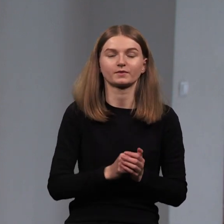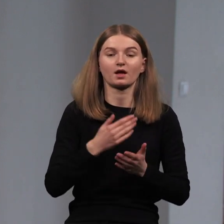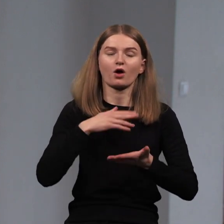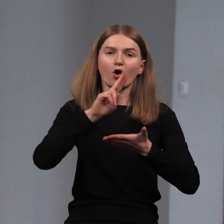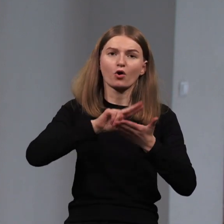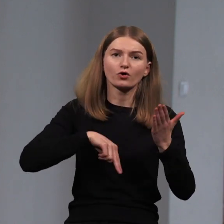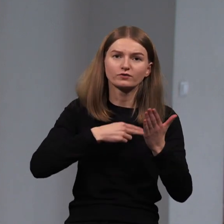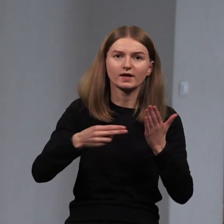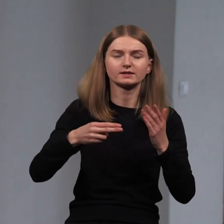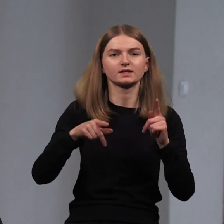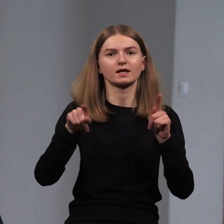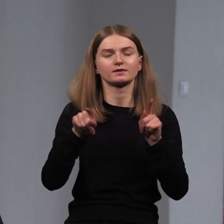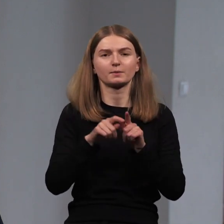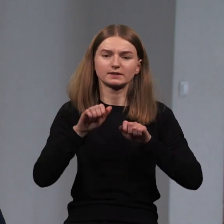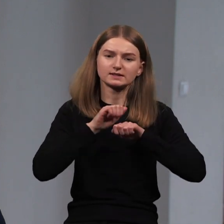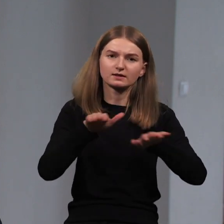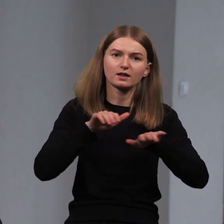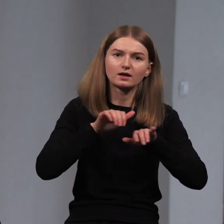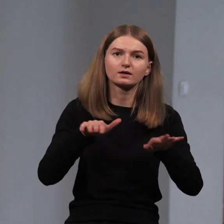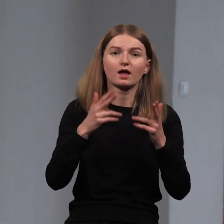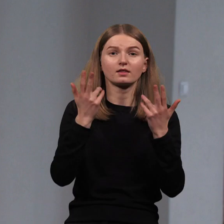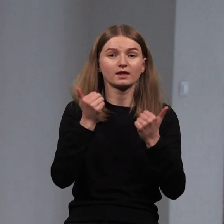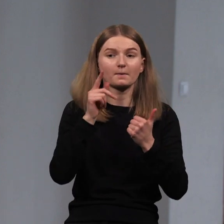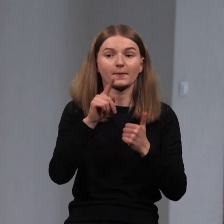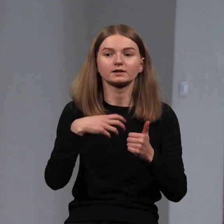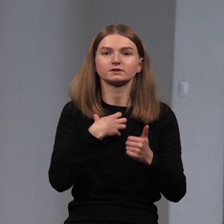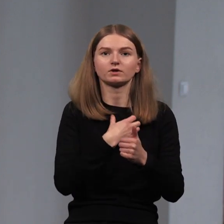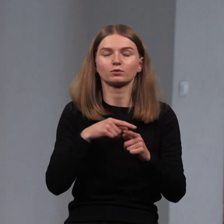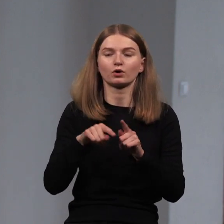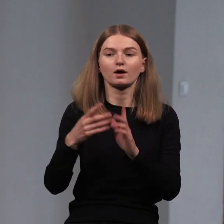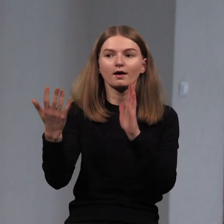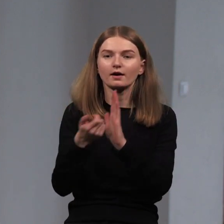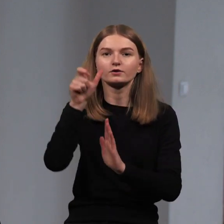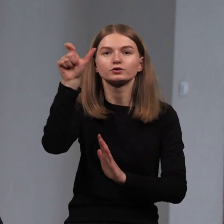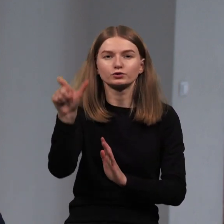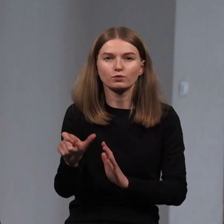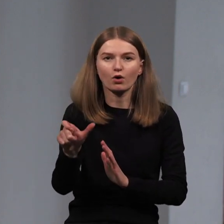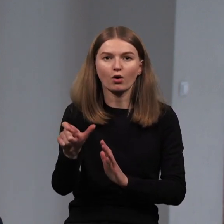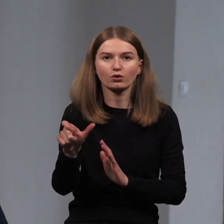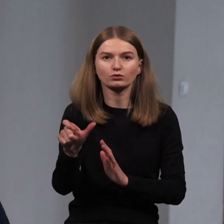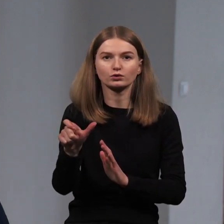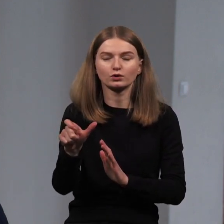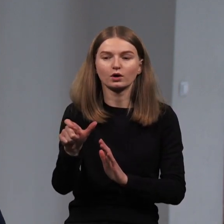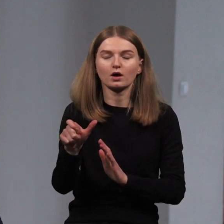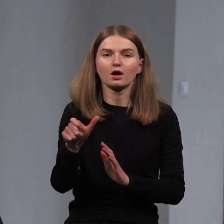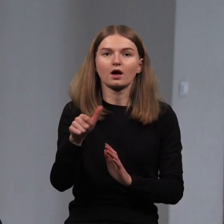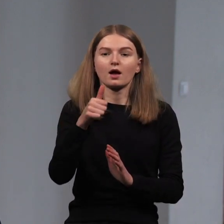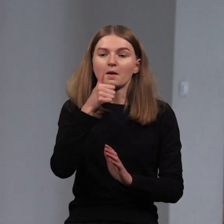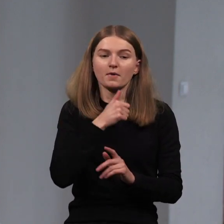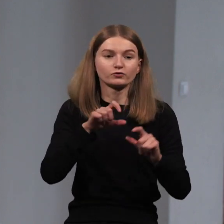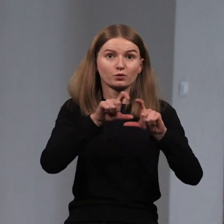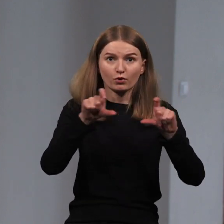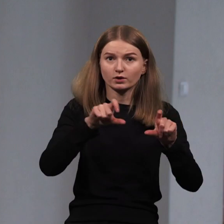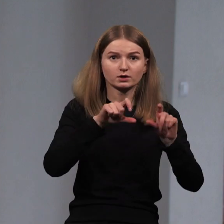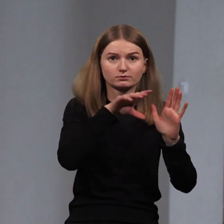kaip socialinės medijas reikia mums kalbėti su jauniais žmonėmis, bet ir rasti žmogų jauną, kuris yra. Tai yra pačiose mokyklose. Iki šioliai